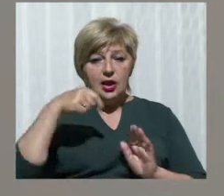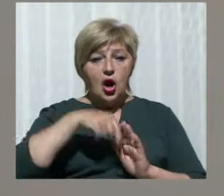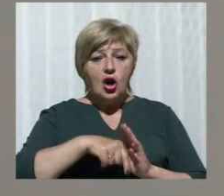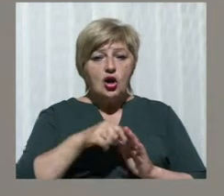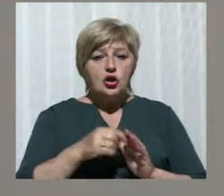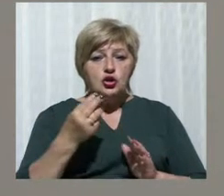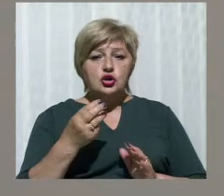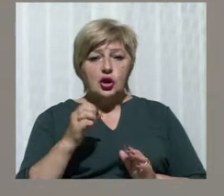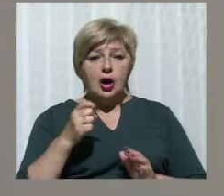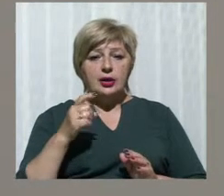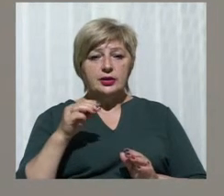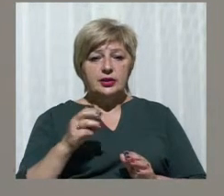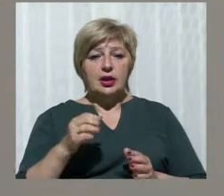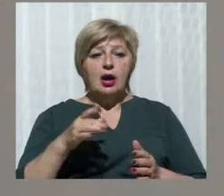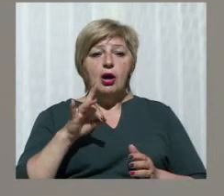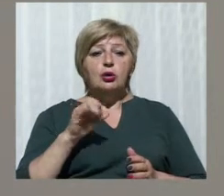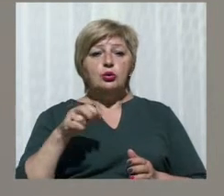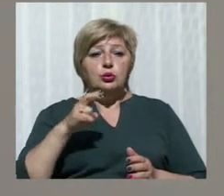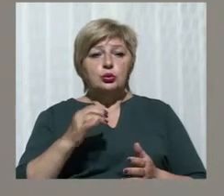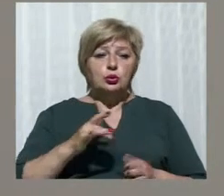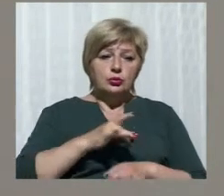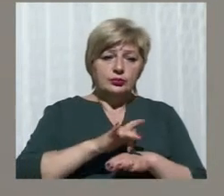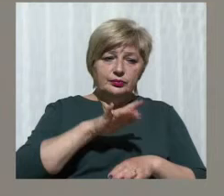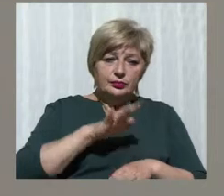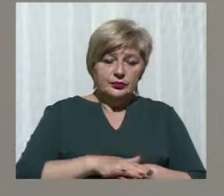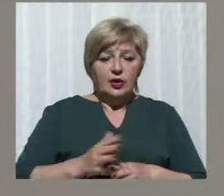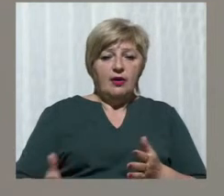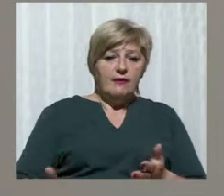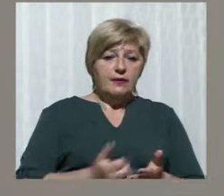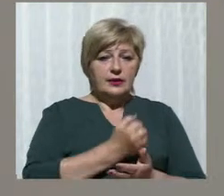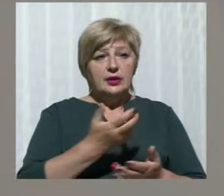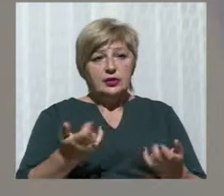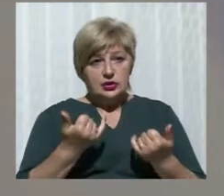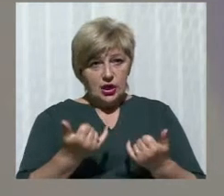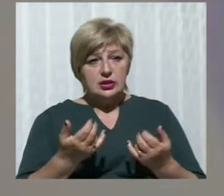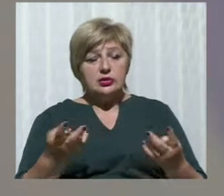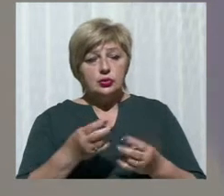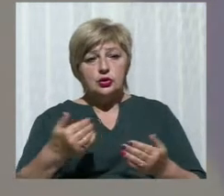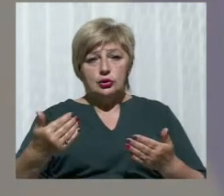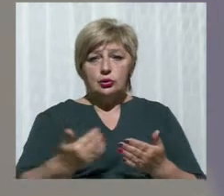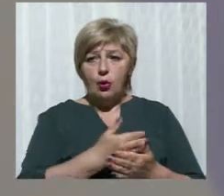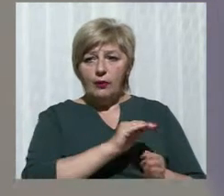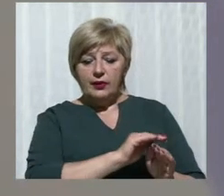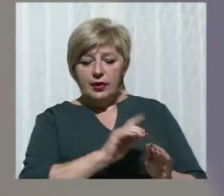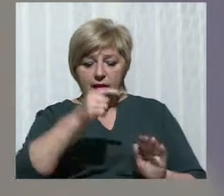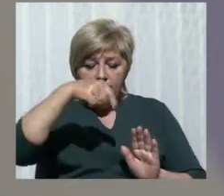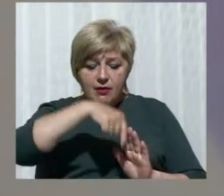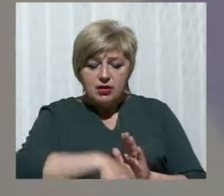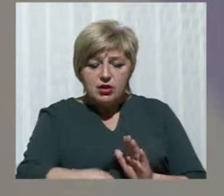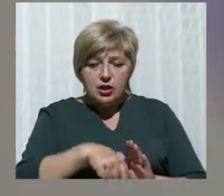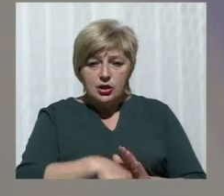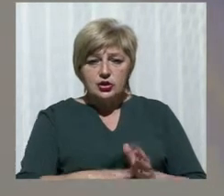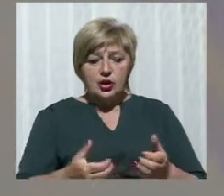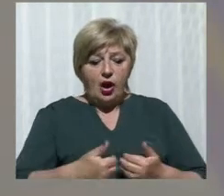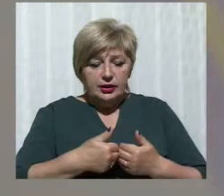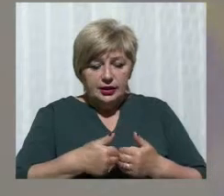руду видали, зараз там потрібен новий горизонт, ну, нижележащий, відкрити. Він ще не